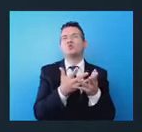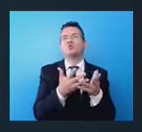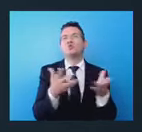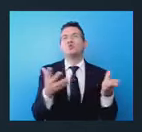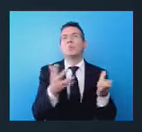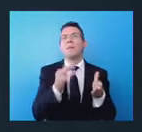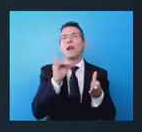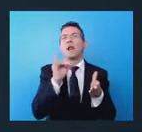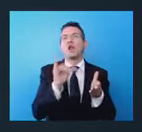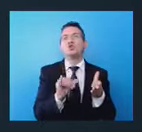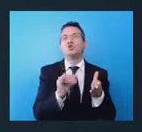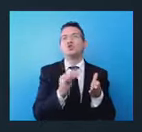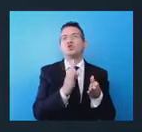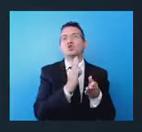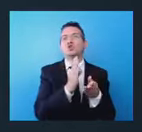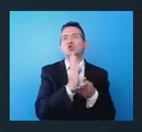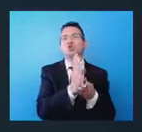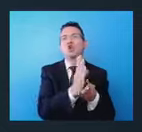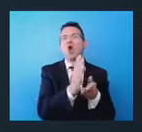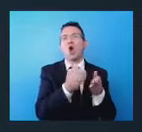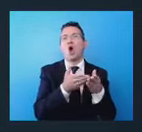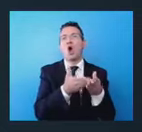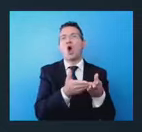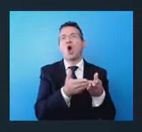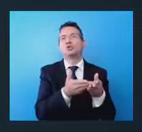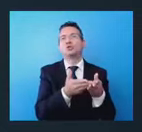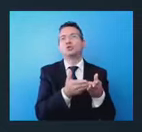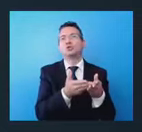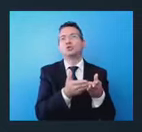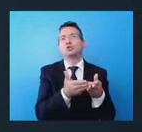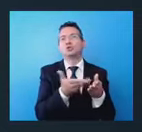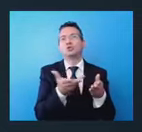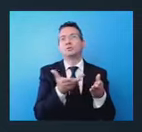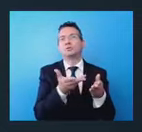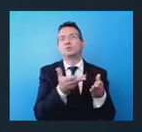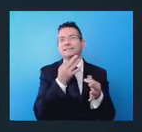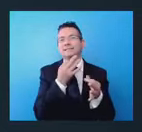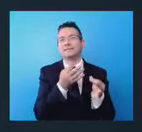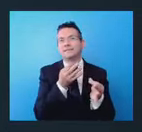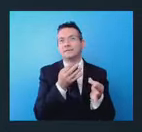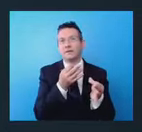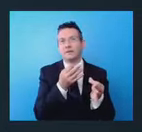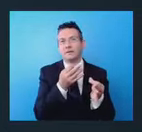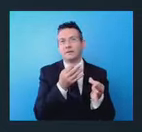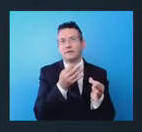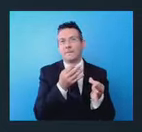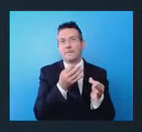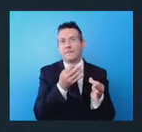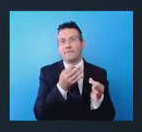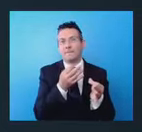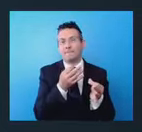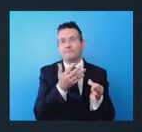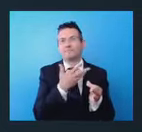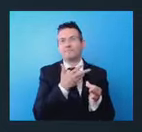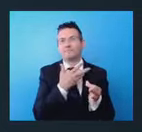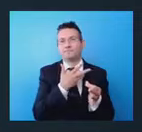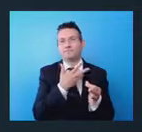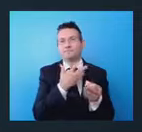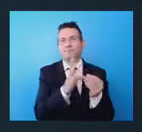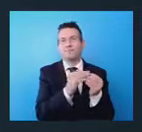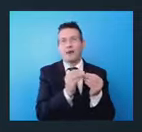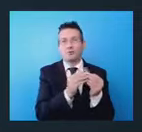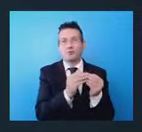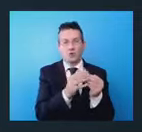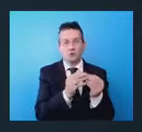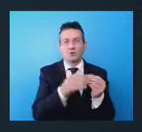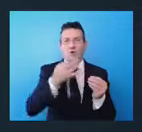Primo una costante, perché di questo hanno bisogno di super yacht, di una costante periodica manutenzione, che è